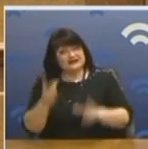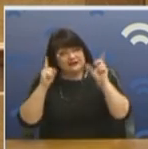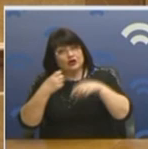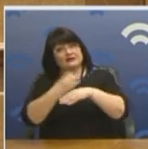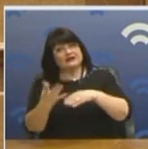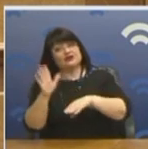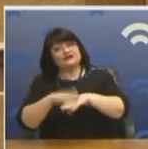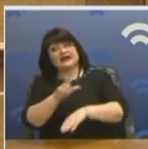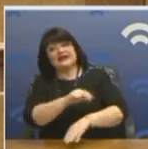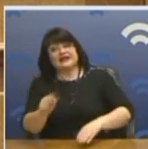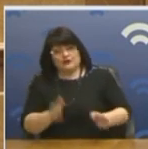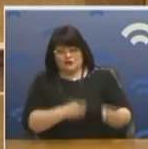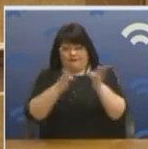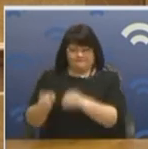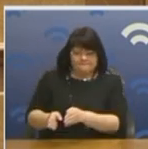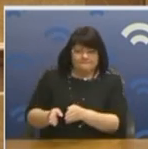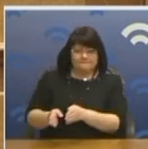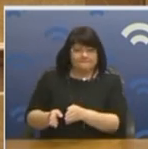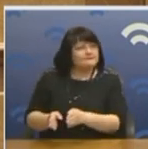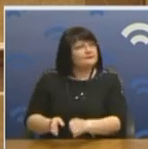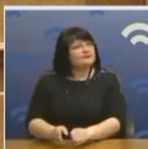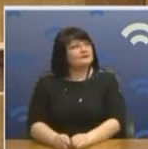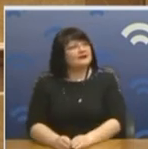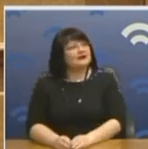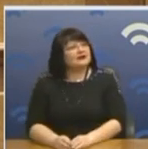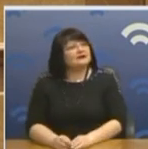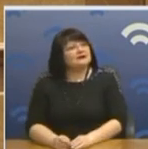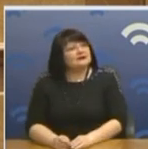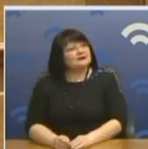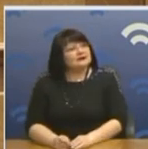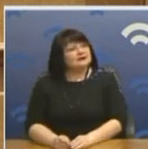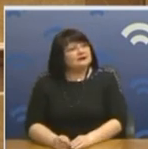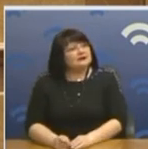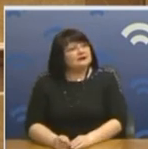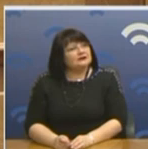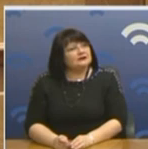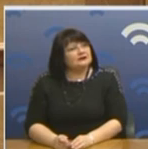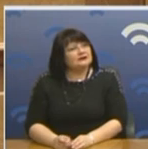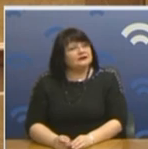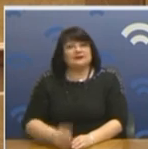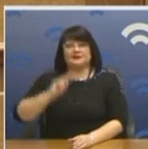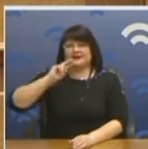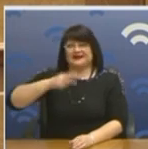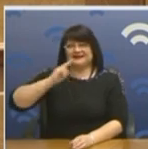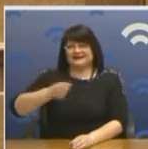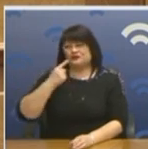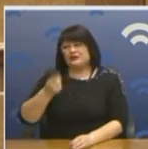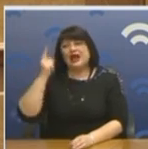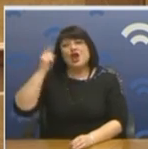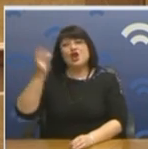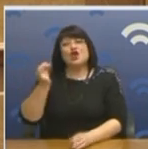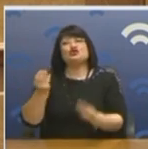Πασόρου. Και από την άλλη, μην παρεξηγήσετε και υπάρχει κομμουνιστικός καμιταλισμός. Έτσι, παρεξηγήθηκα τη λίγο παρακολουθούν. Είπα ότι η λογική τους είναι τέτοια.